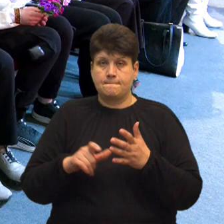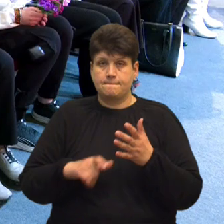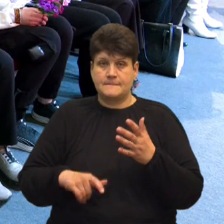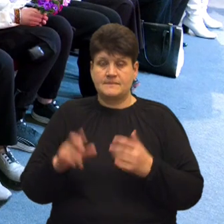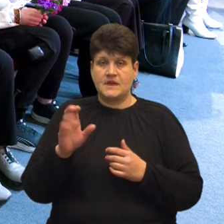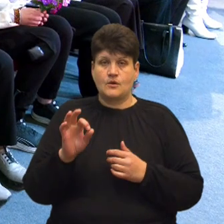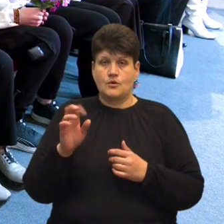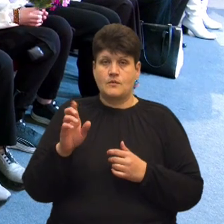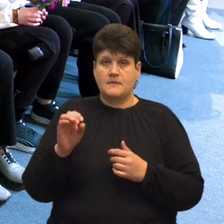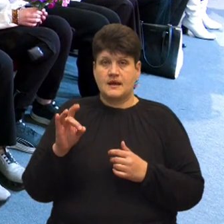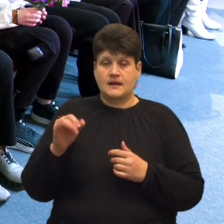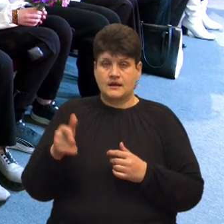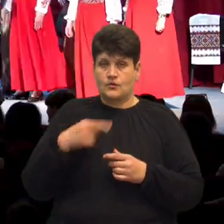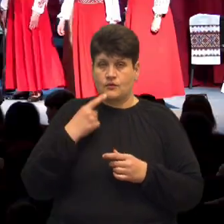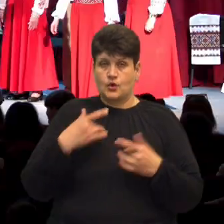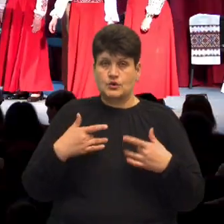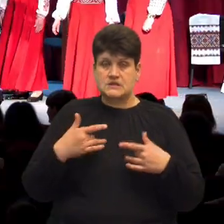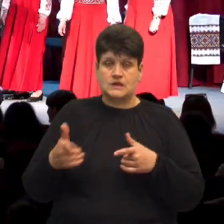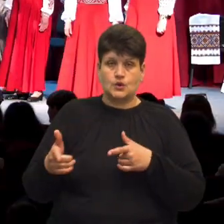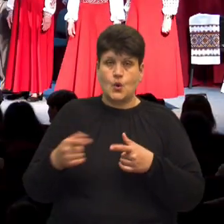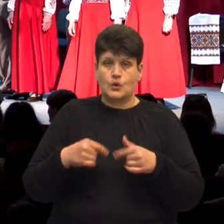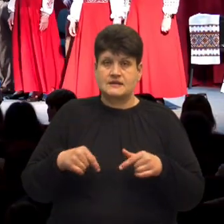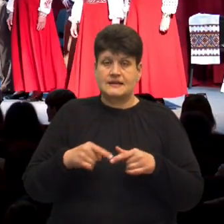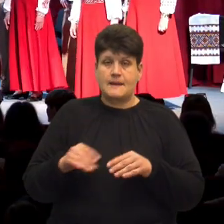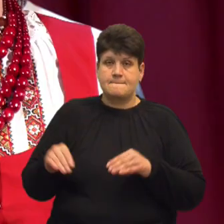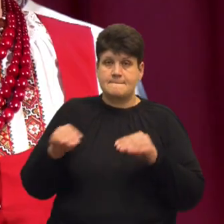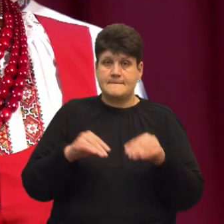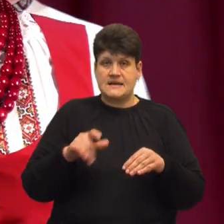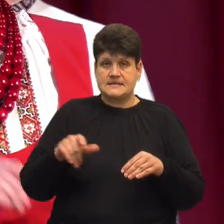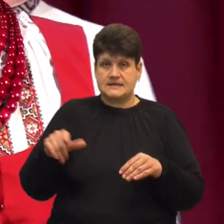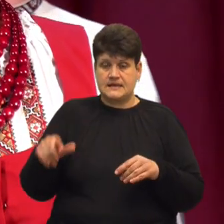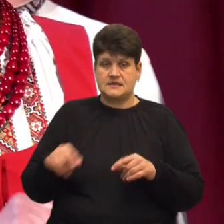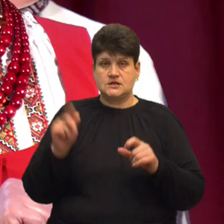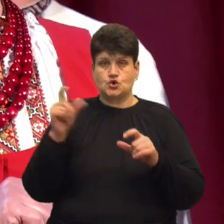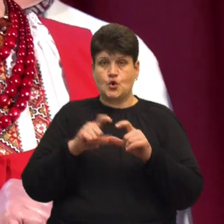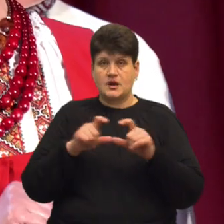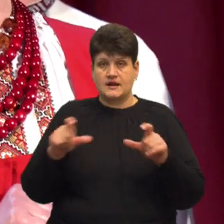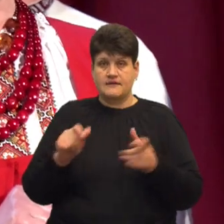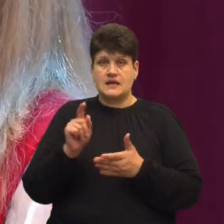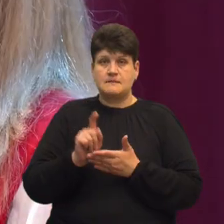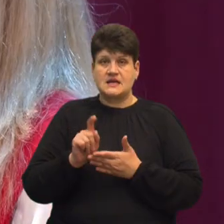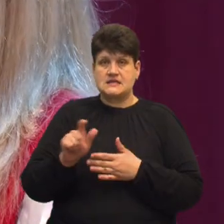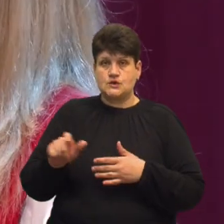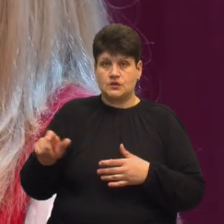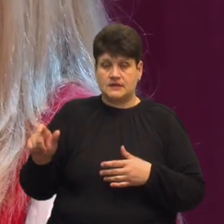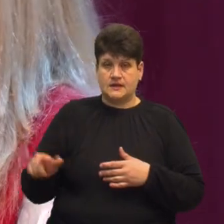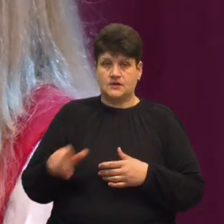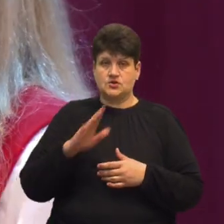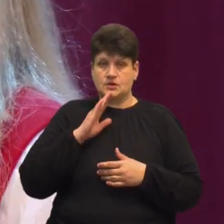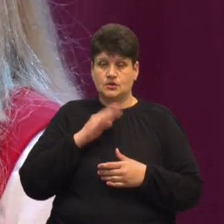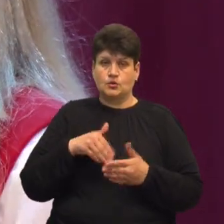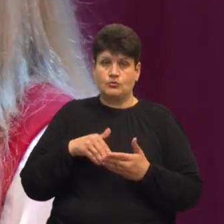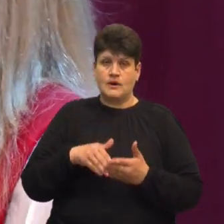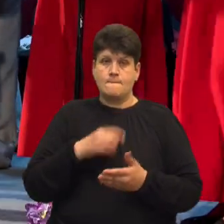розповідає, концерт організували для переселенців, школярів та пенсіонерів. Ольга Драпак – медсестра за фахом. Жінка допомагає пораненим